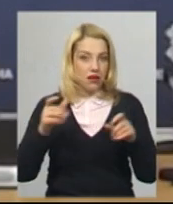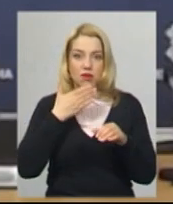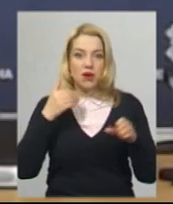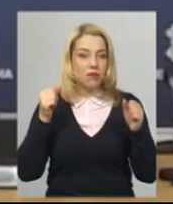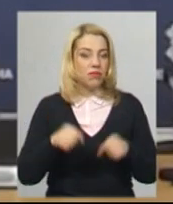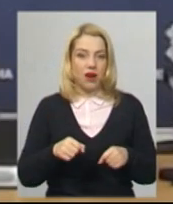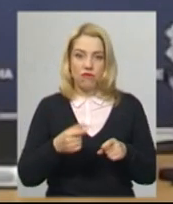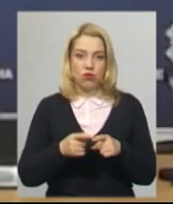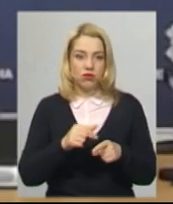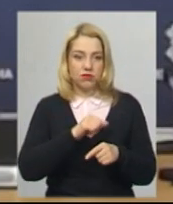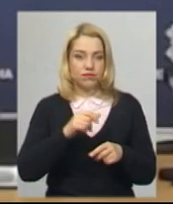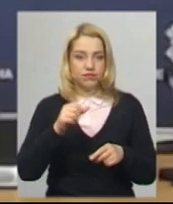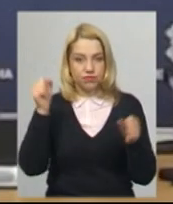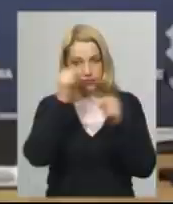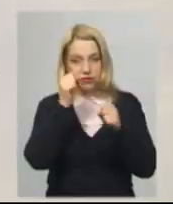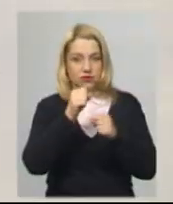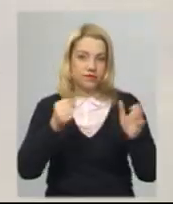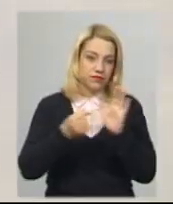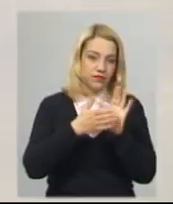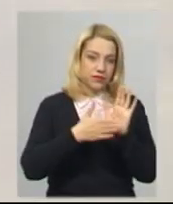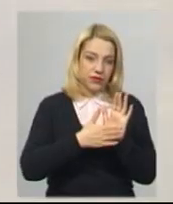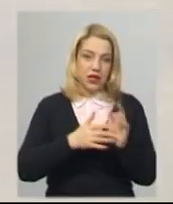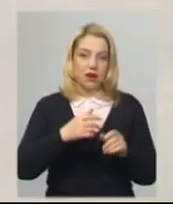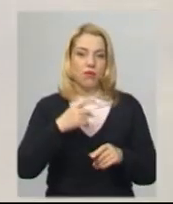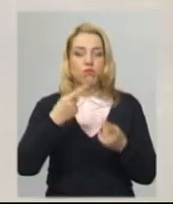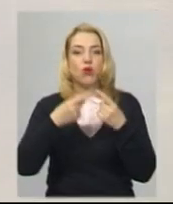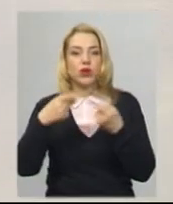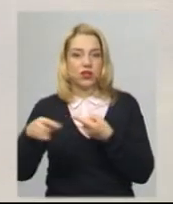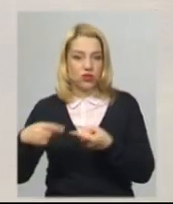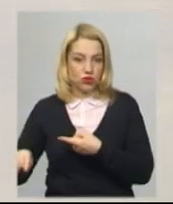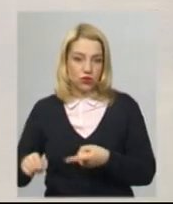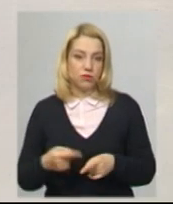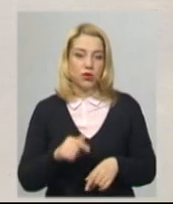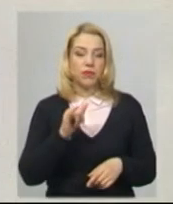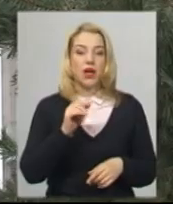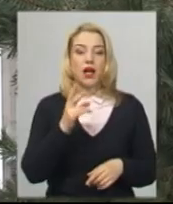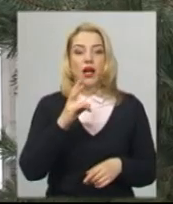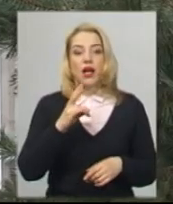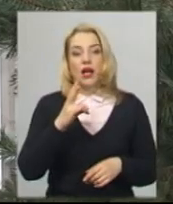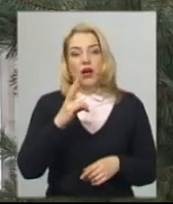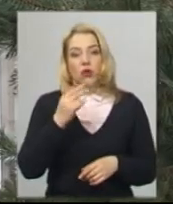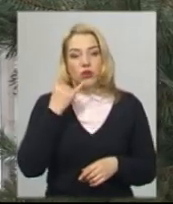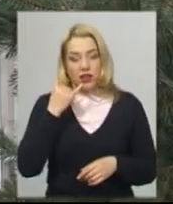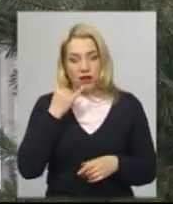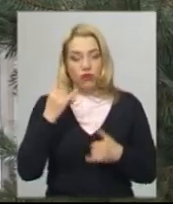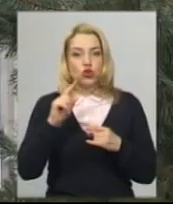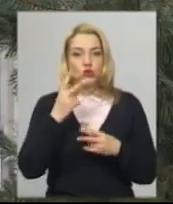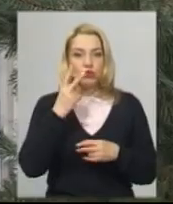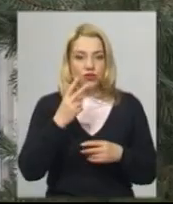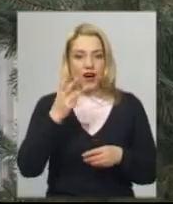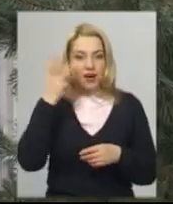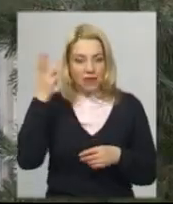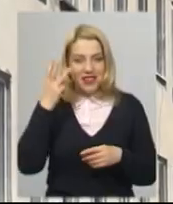якого вони діють, яким вони повинні користуватися в роботі. У телефоні розмові в Суспільному на питання, чому два медичні заклади на Хмельничні при